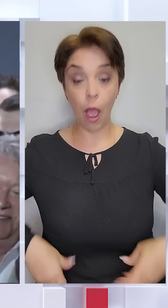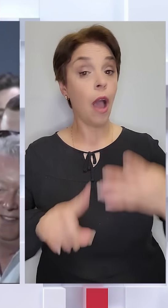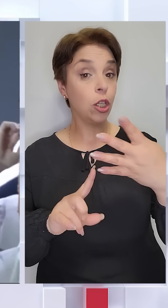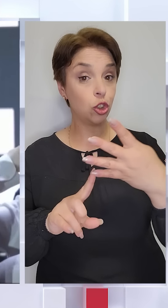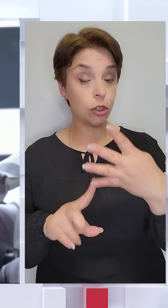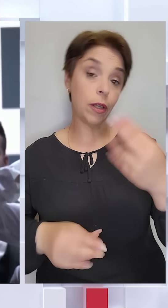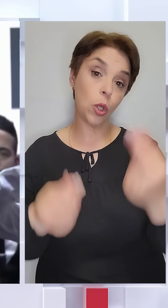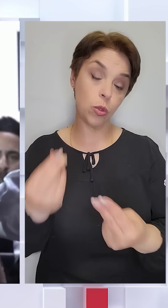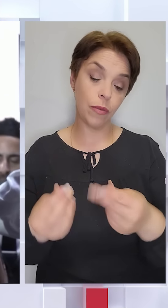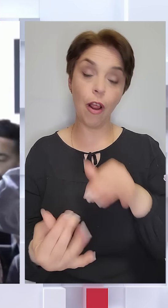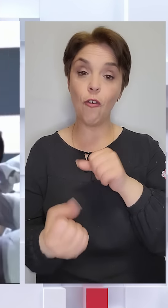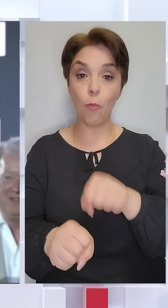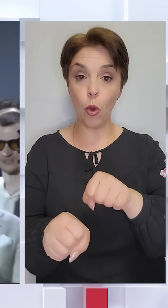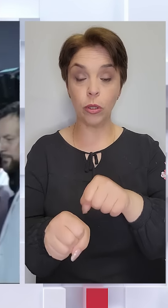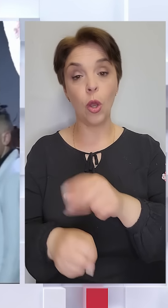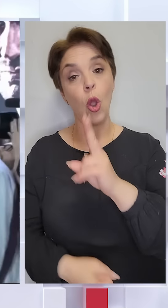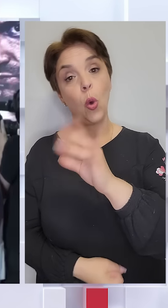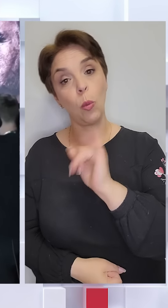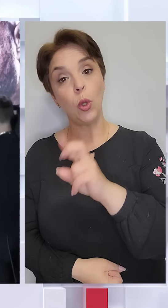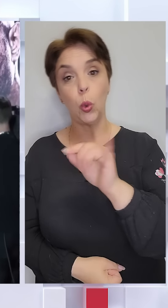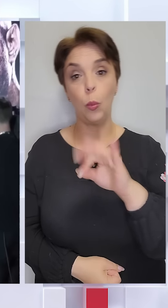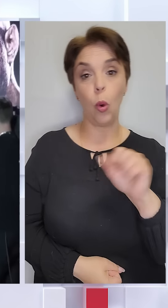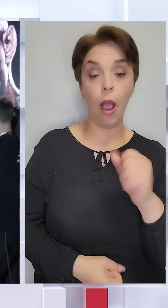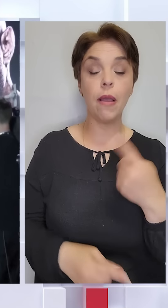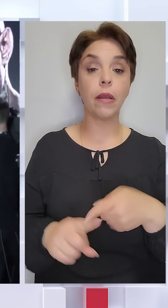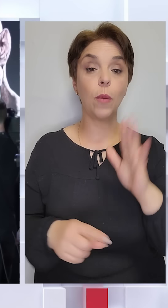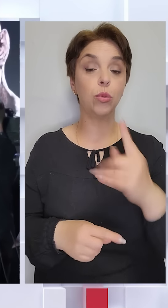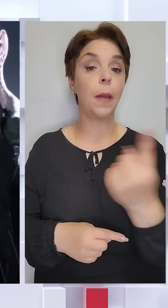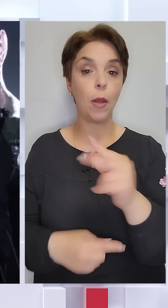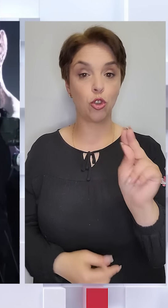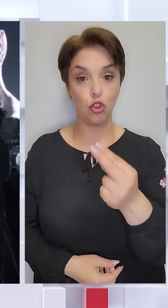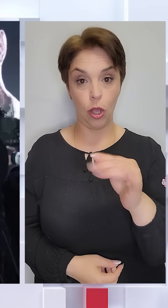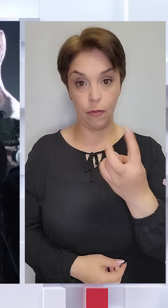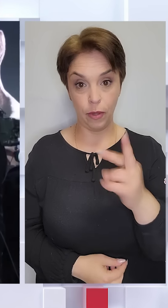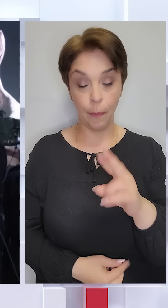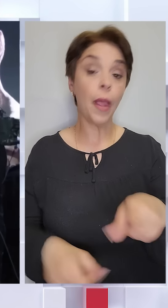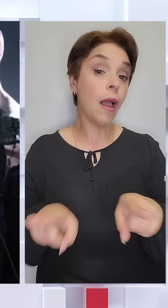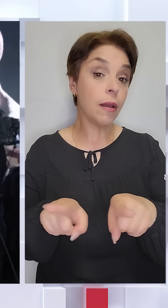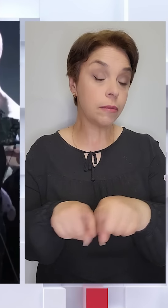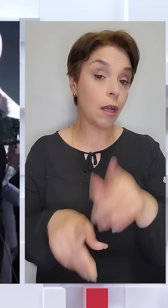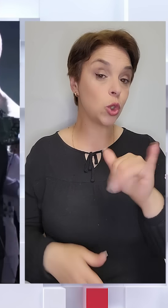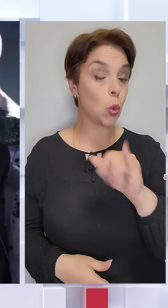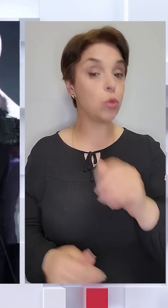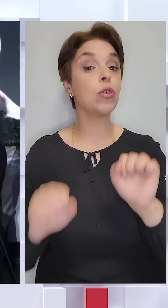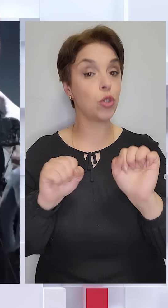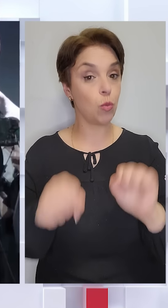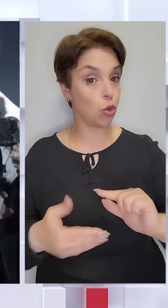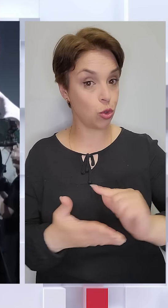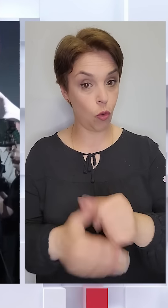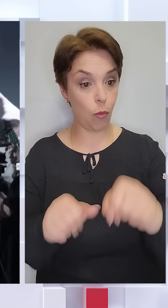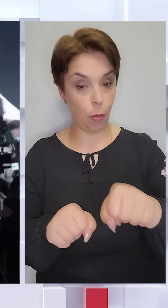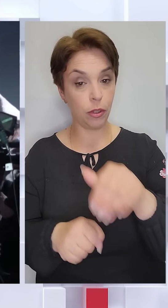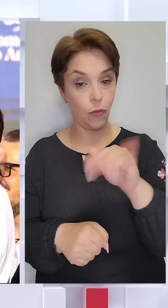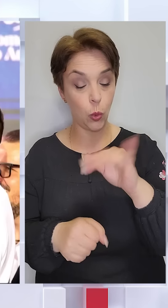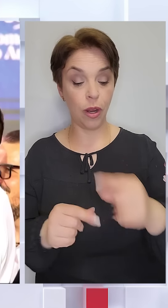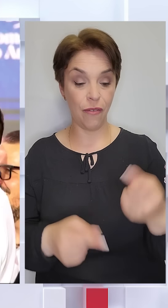розіграють в поєдинку Кругович-Дюбуа, який відбудеться 1 червня. Таким чином, якщо Усик зможе знову побити Ф'юрі